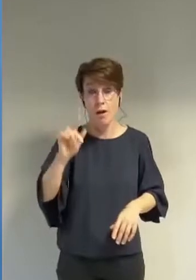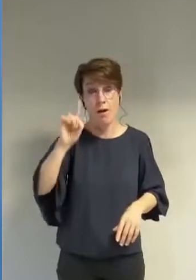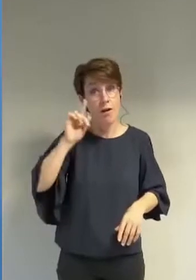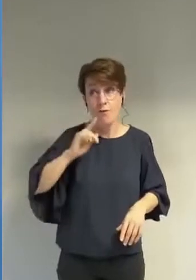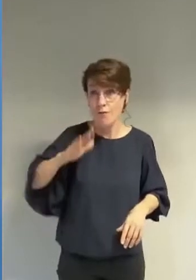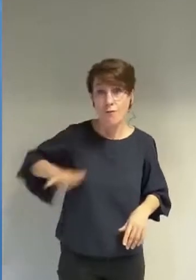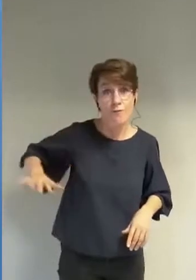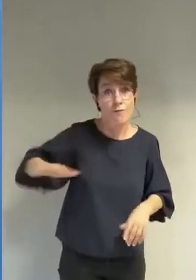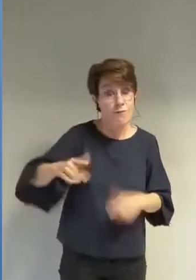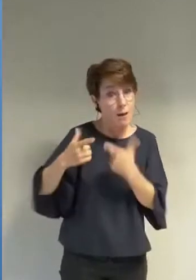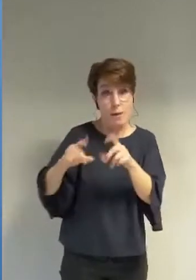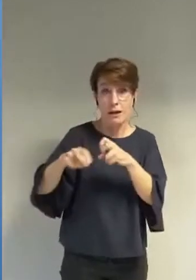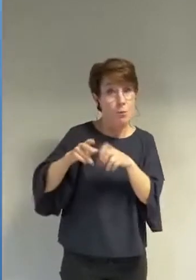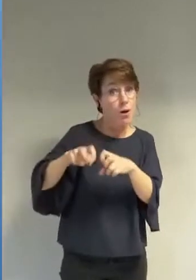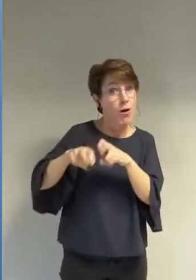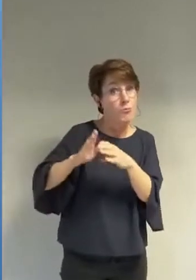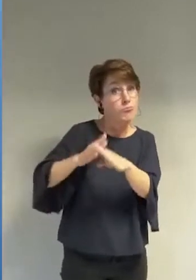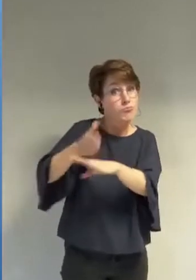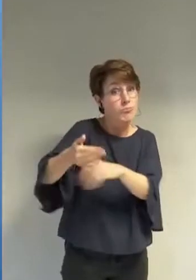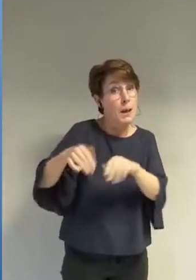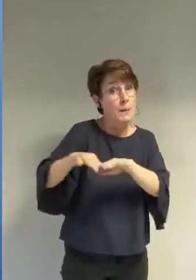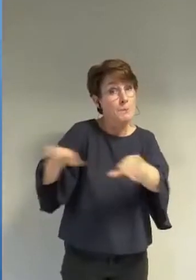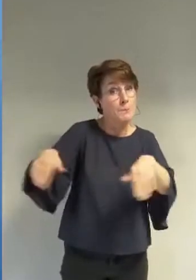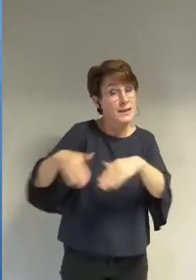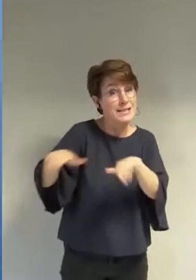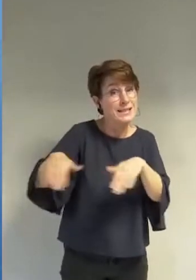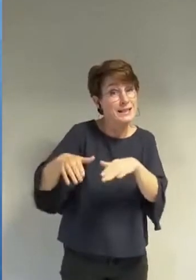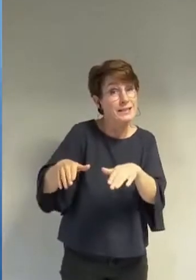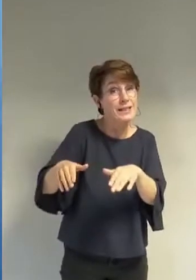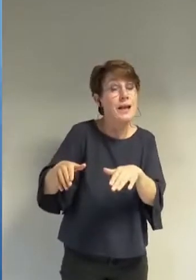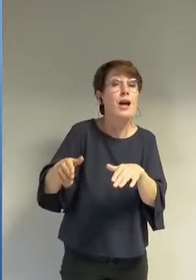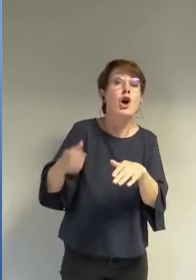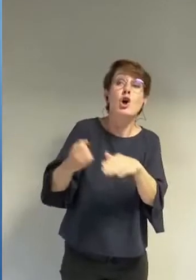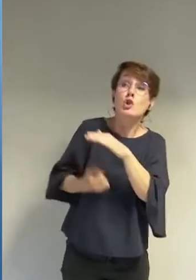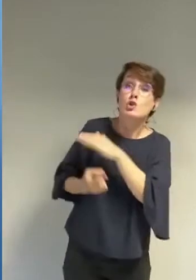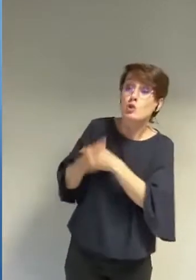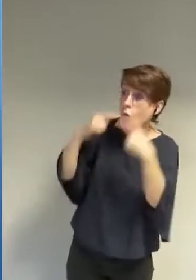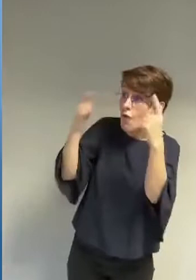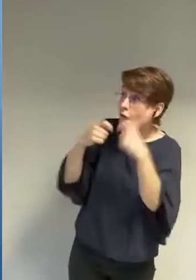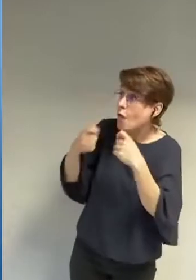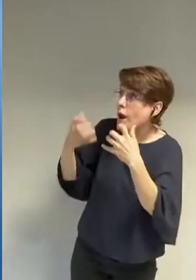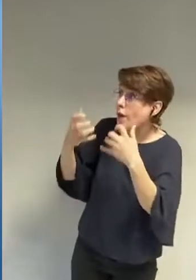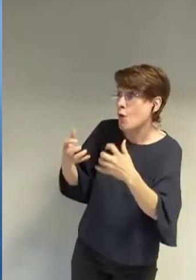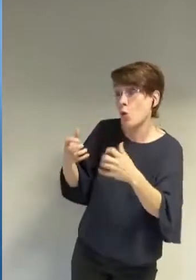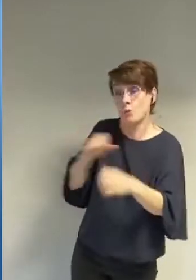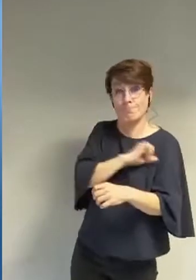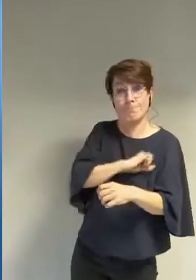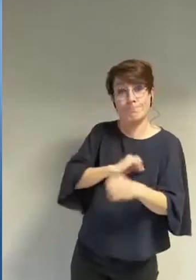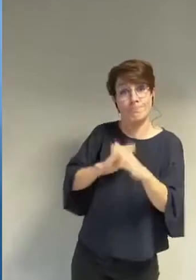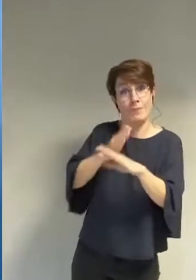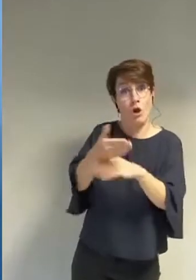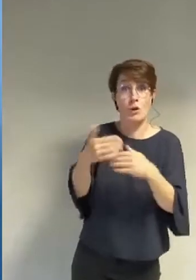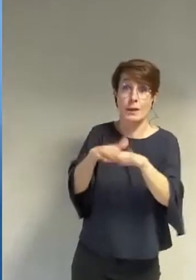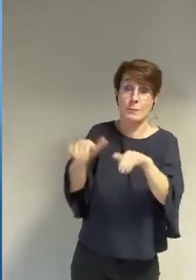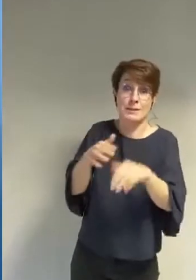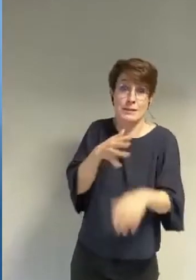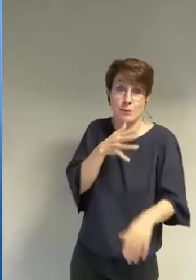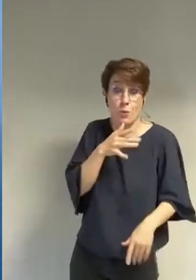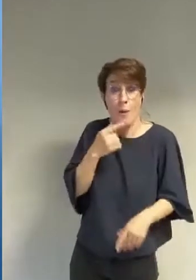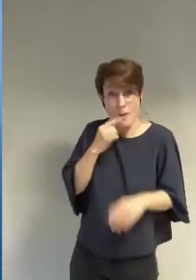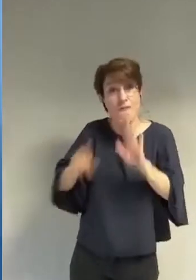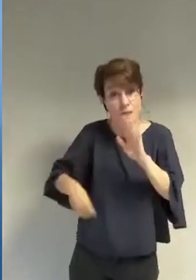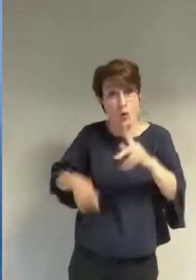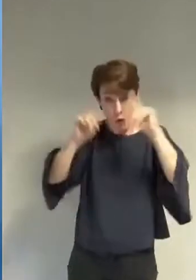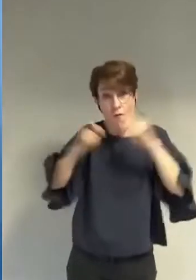'aller à la piscine c'est bien le voile qui en a écarté certaines quant aux hommes la question ne se pose pas